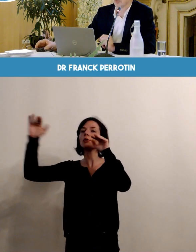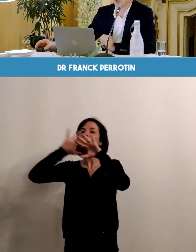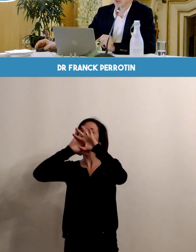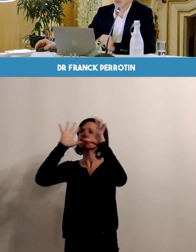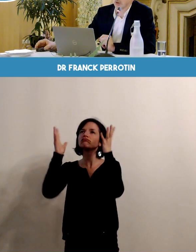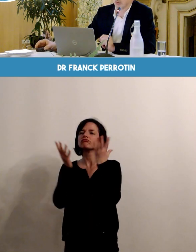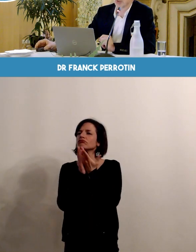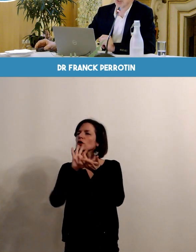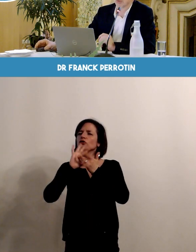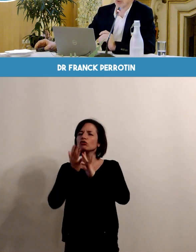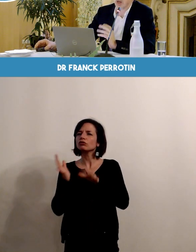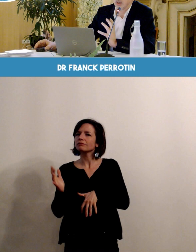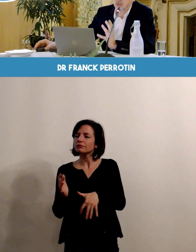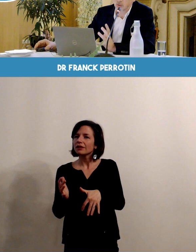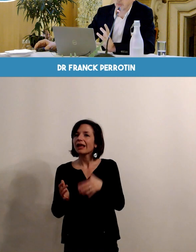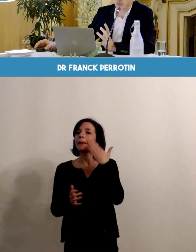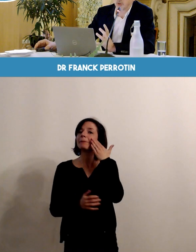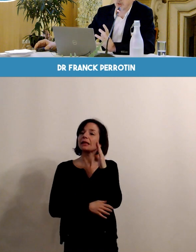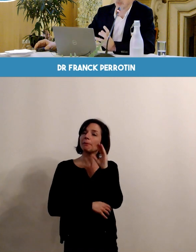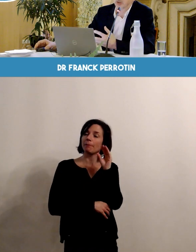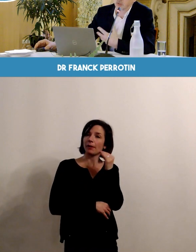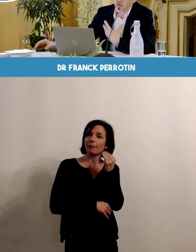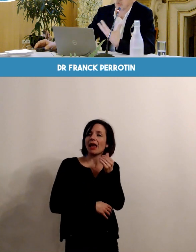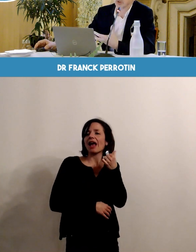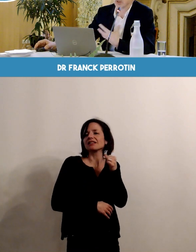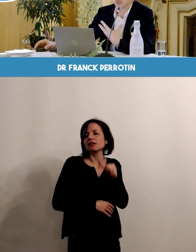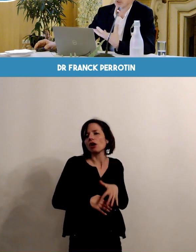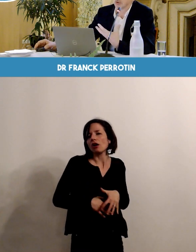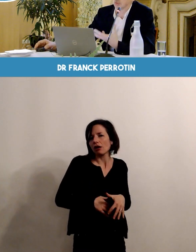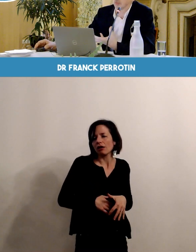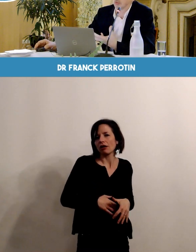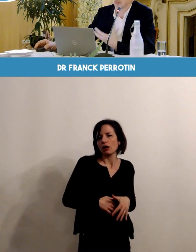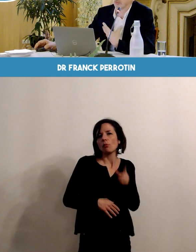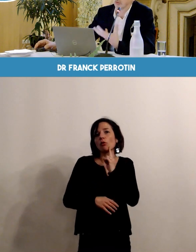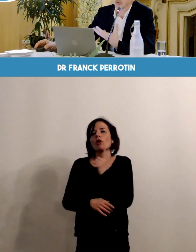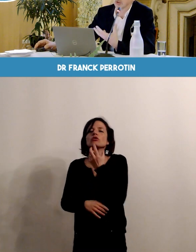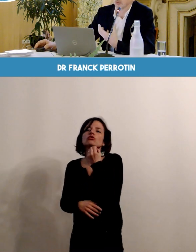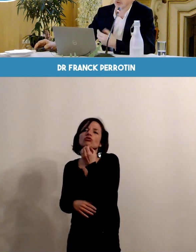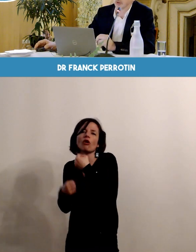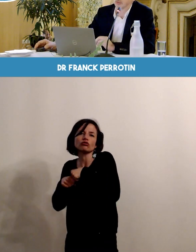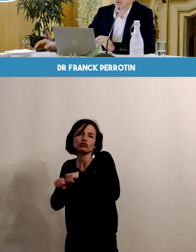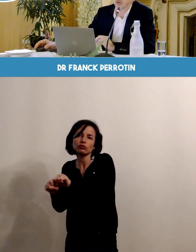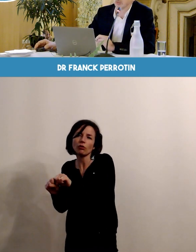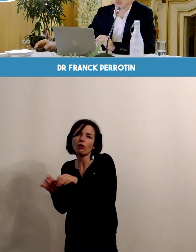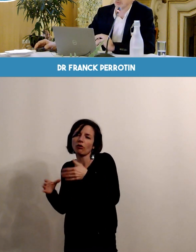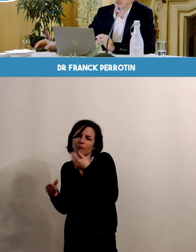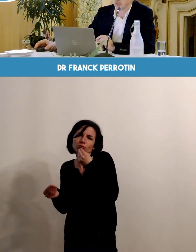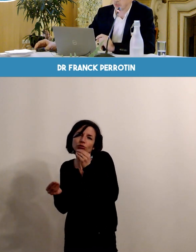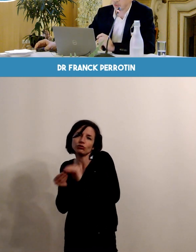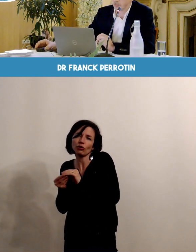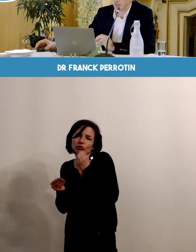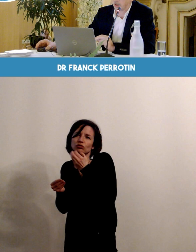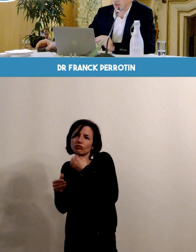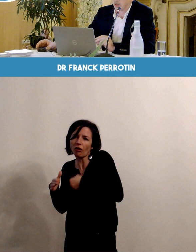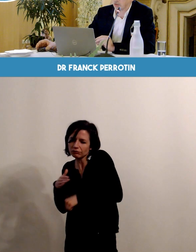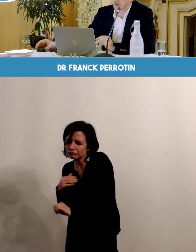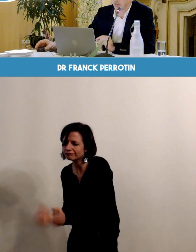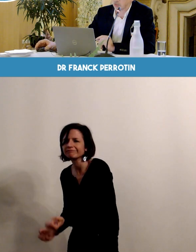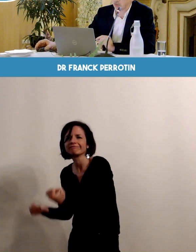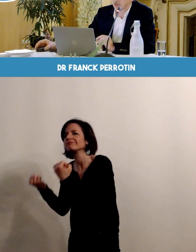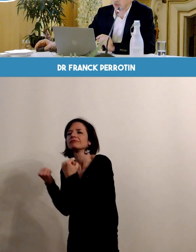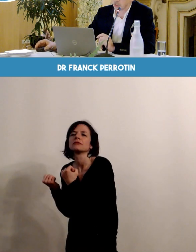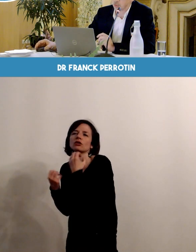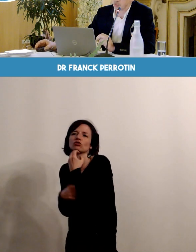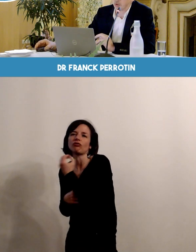et si on prend uniquement que les grossesses où il y a un seul bébé parce que les grossesses où il y a des jumeaux souvent le risque de prématurité est beaucoup plus